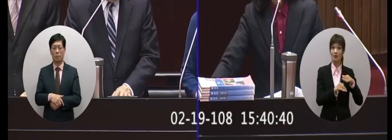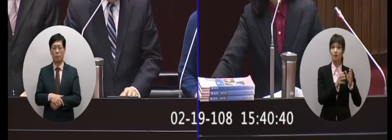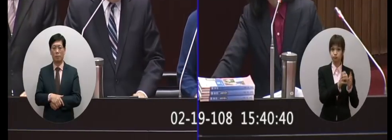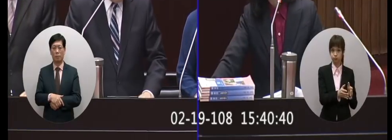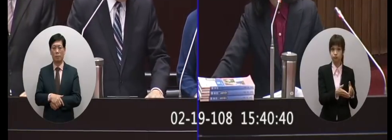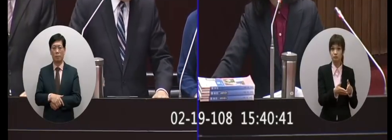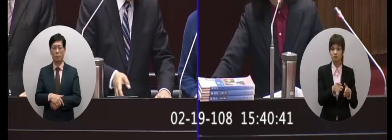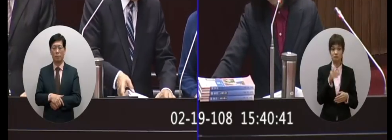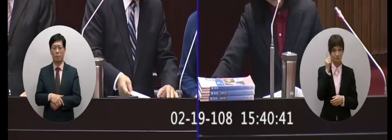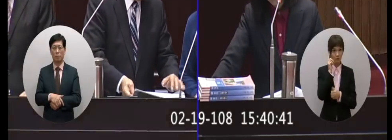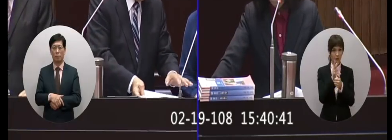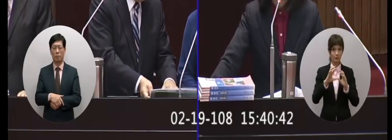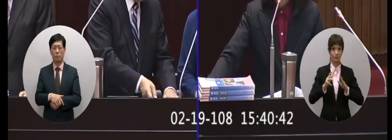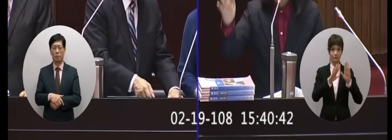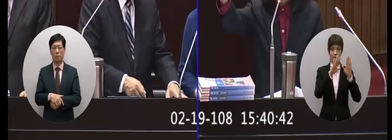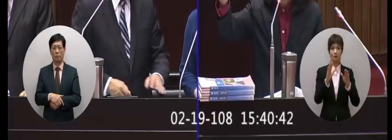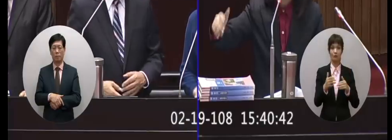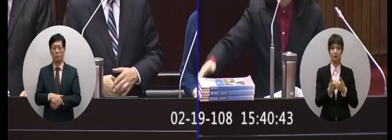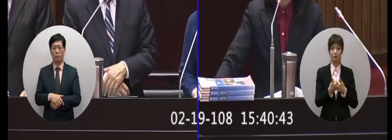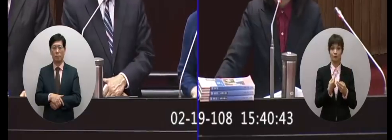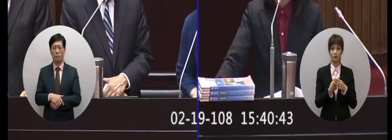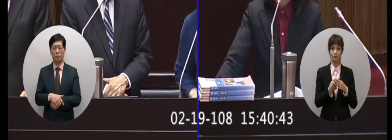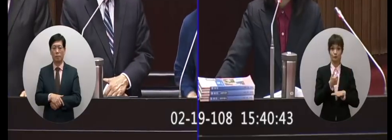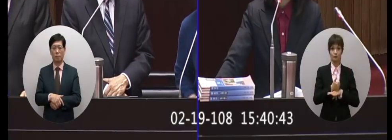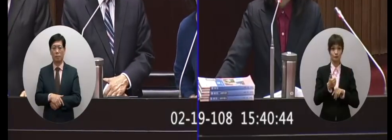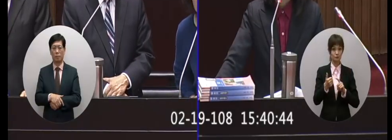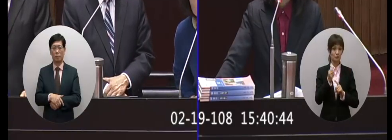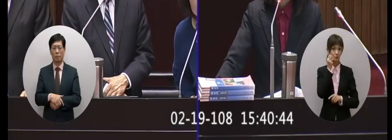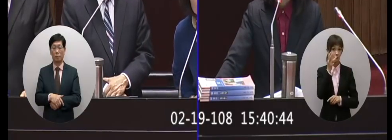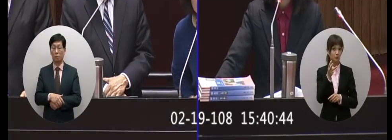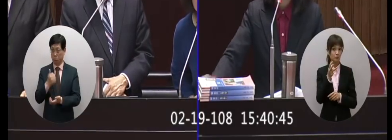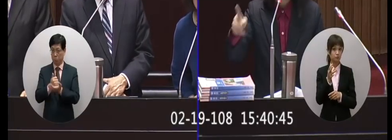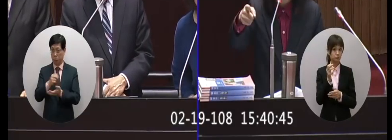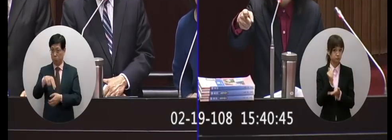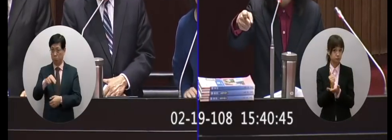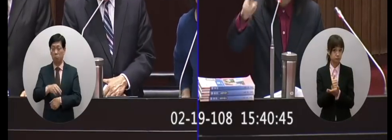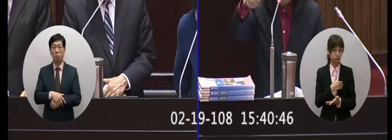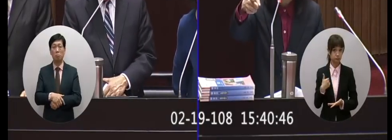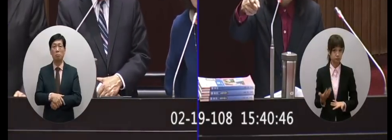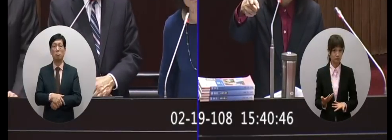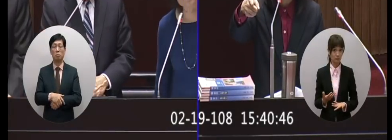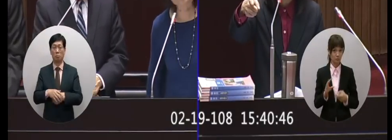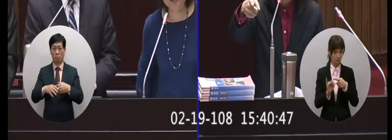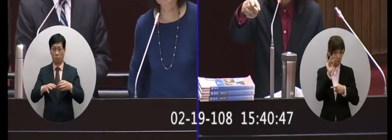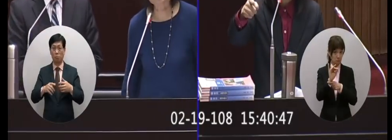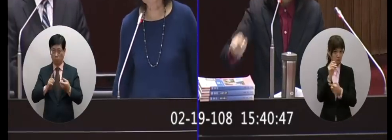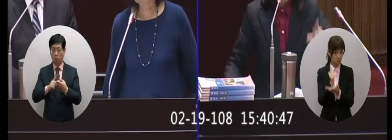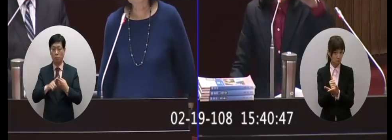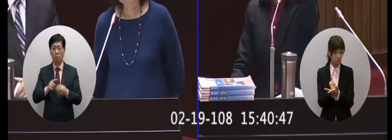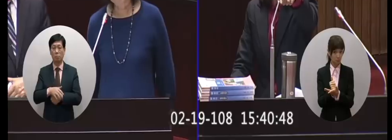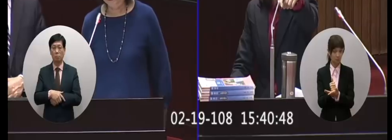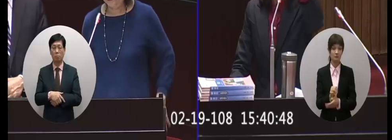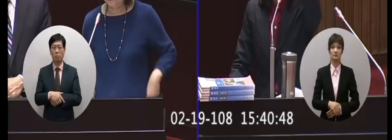問一下我們國發會的我們的主委三個月內做得到嗎做得到 因為三個月就OK了 百分之百喔對